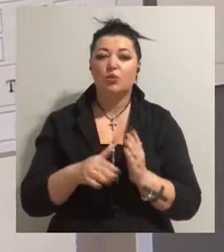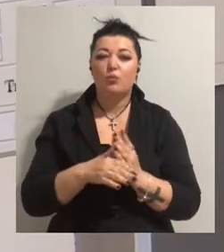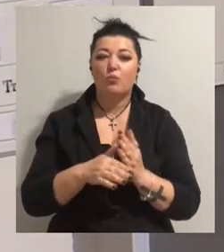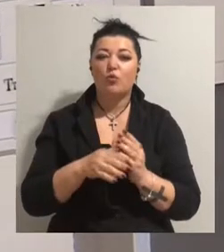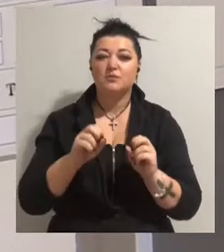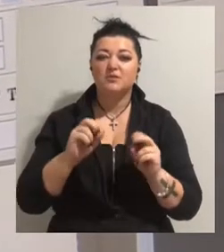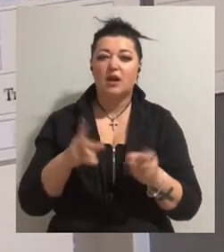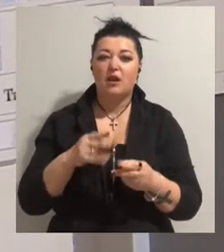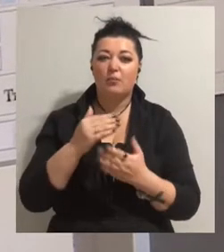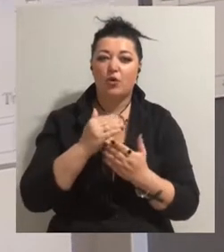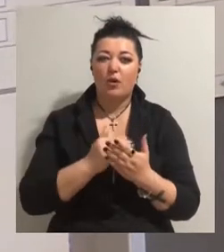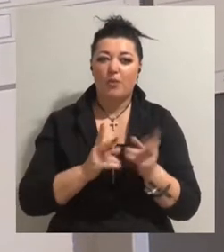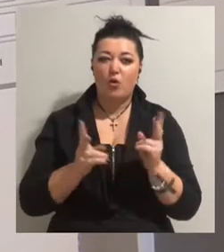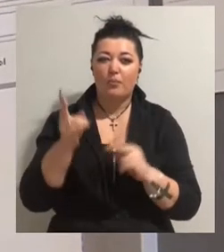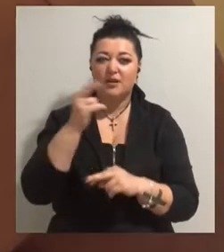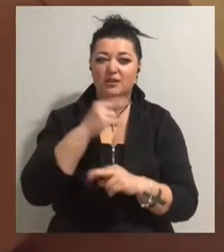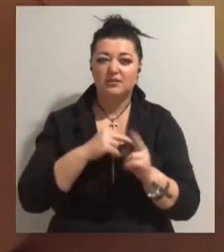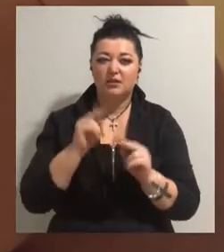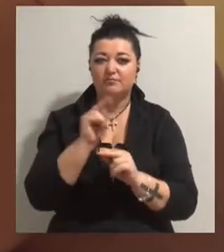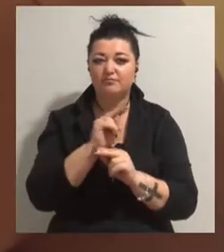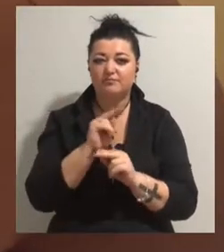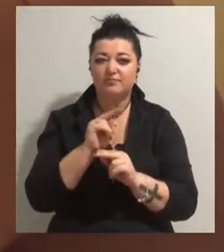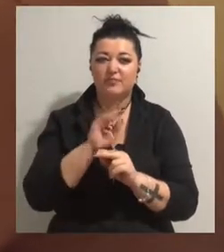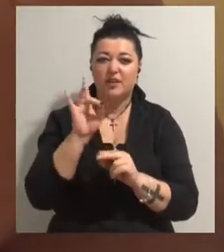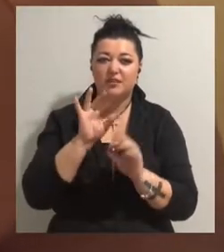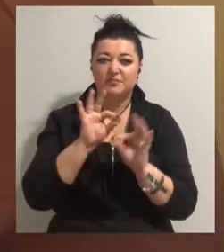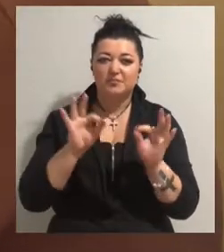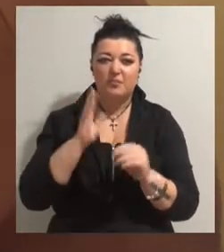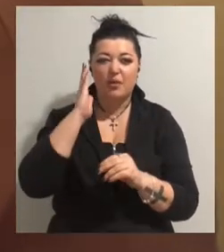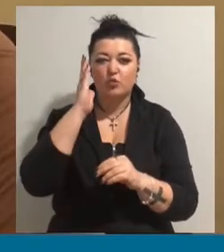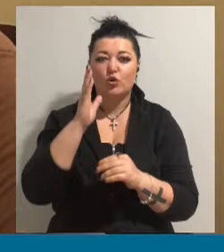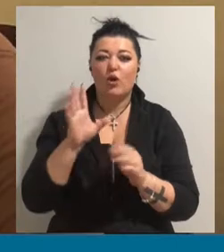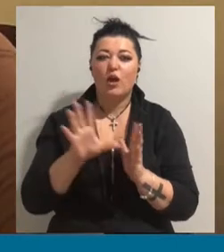обрізає, ретушує та підбирає необхідний розмір майбутнього електронного зображення.